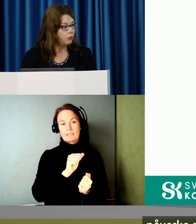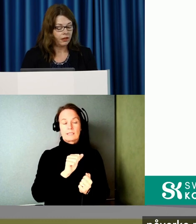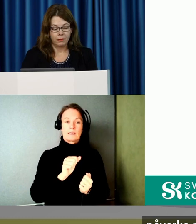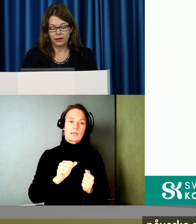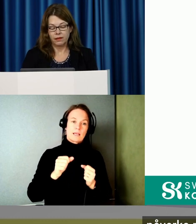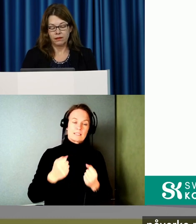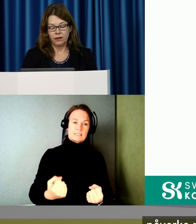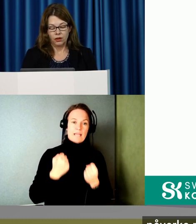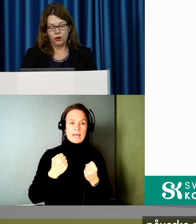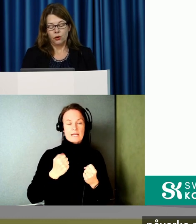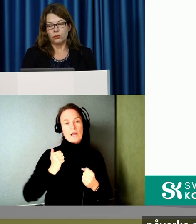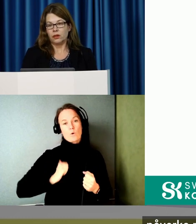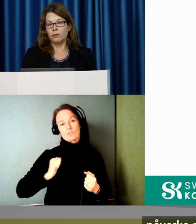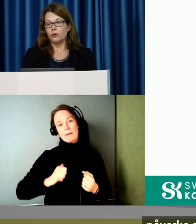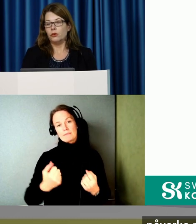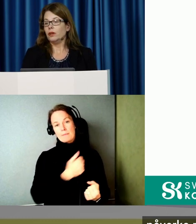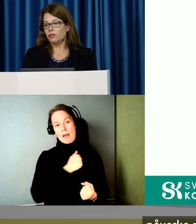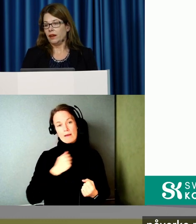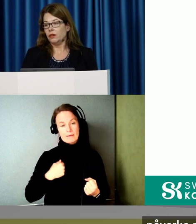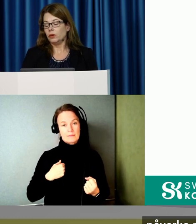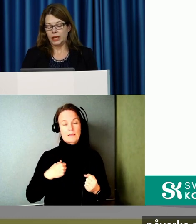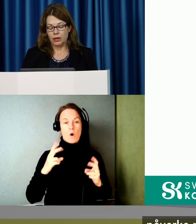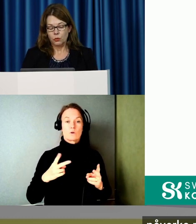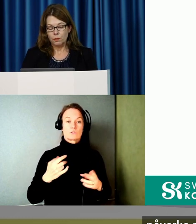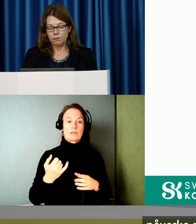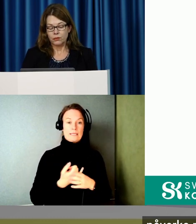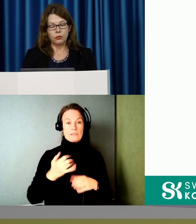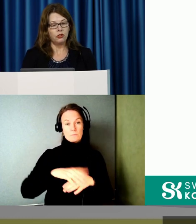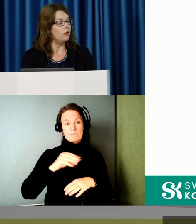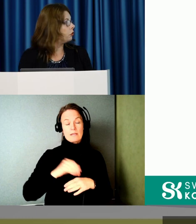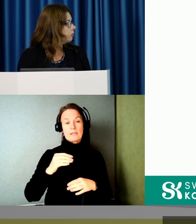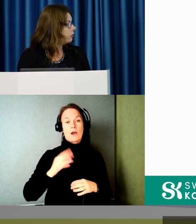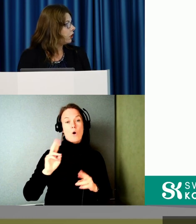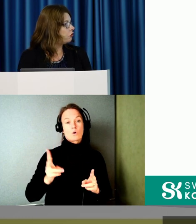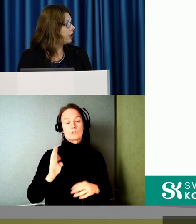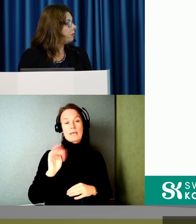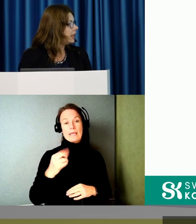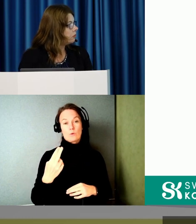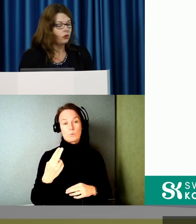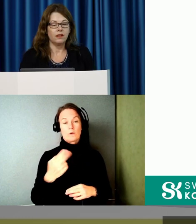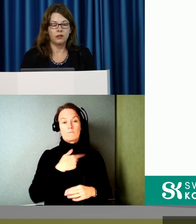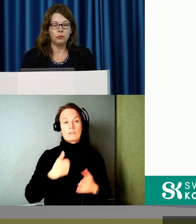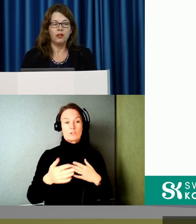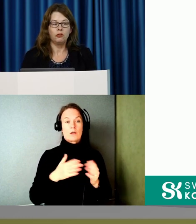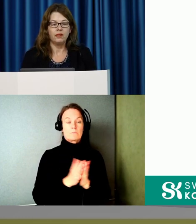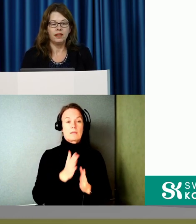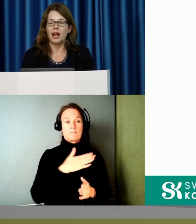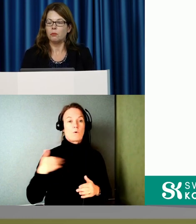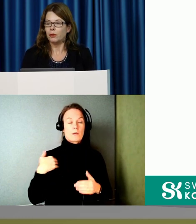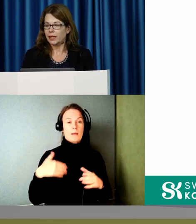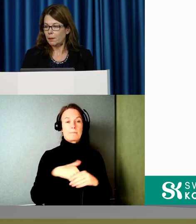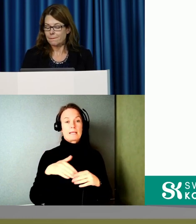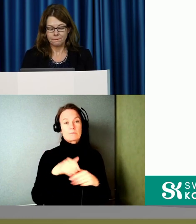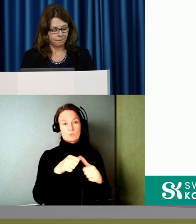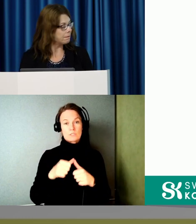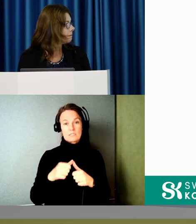stärka konsumentmakten både i Sverige och i EU. Och det gör vi ihop med våra 21 medlemsorganisationer som ni ser